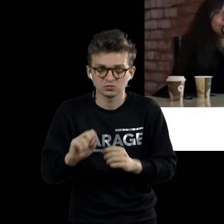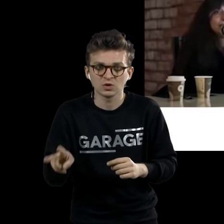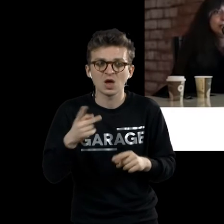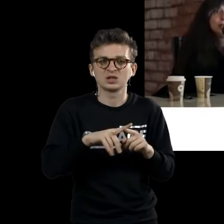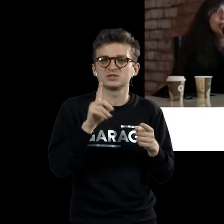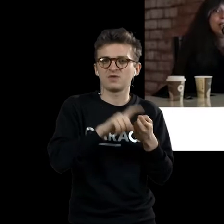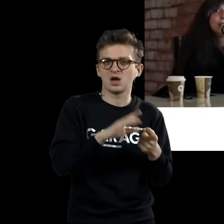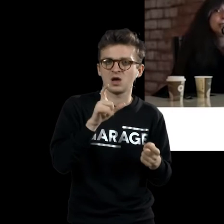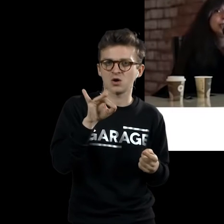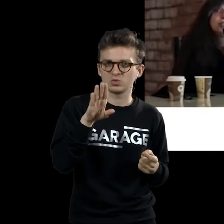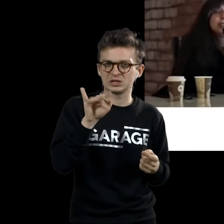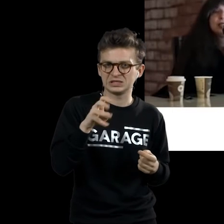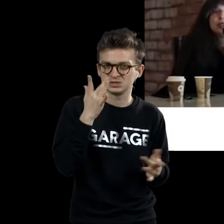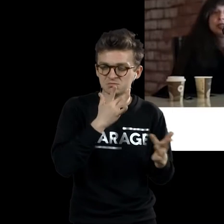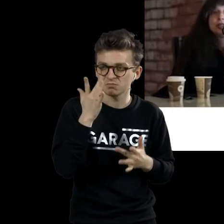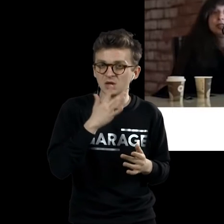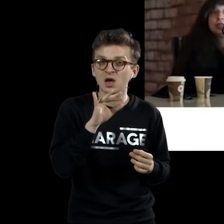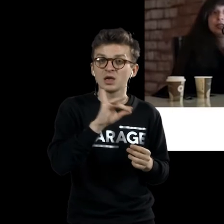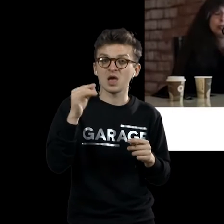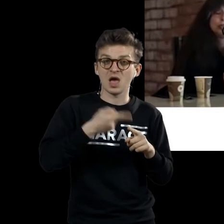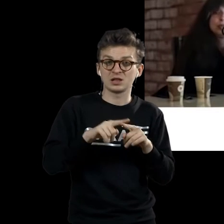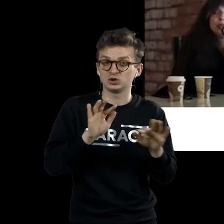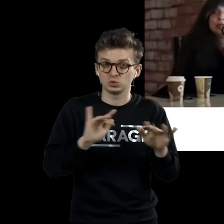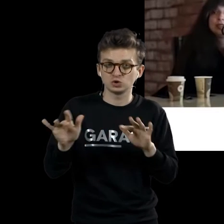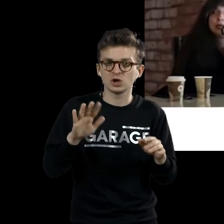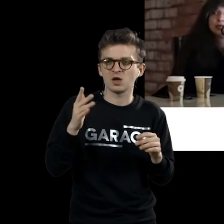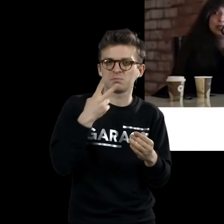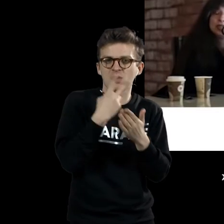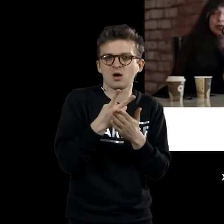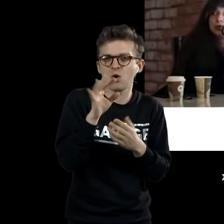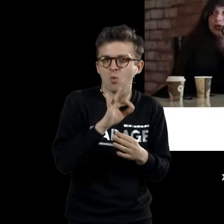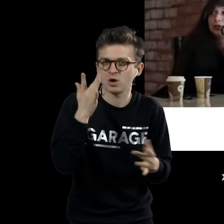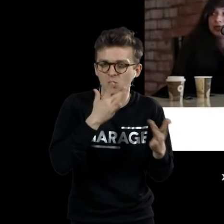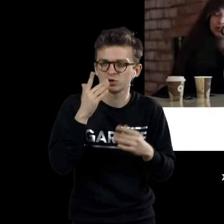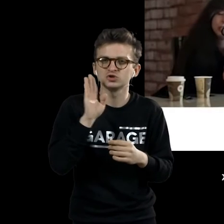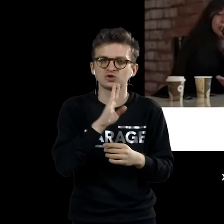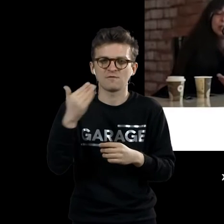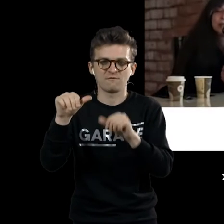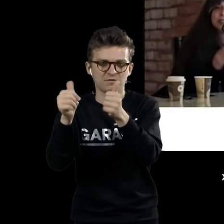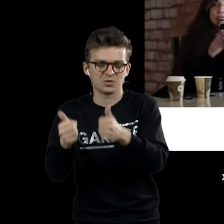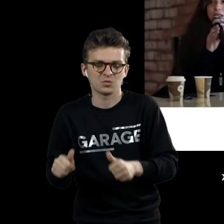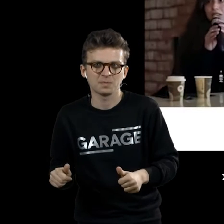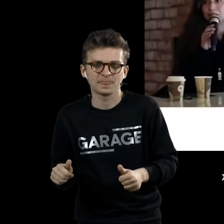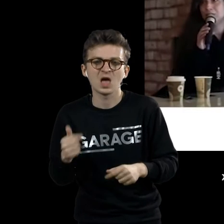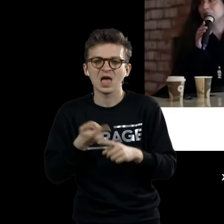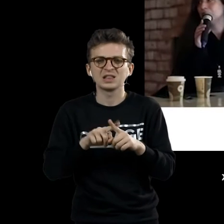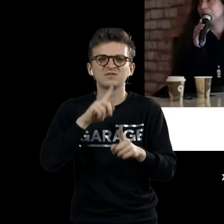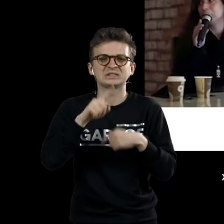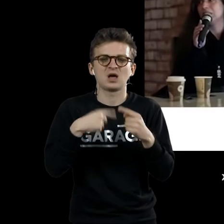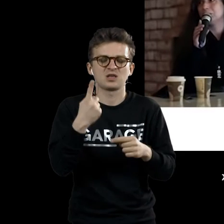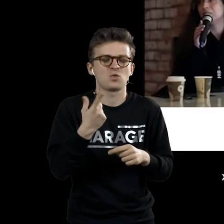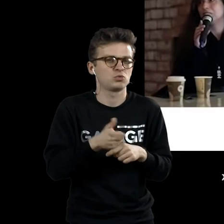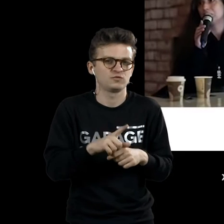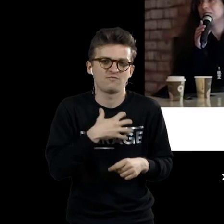связанный с эротизмом. Сюжет, отсылающий к эротическому... Потому что эротик и женская фигура это всегда один из главных